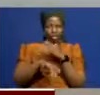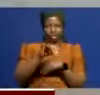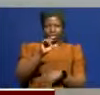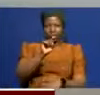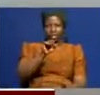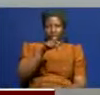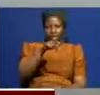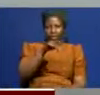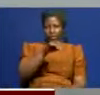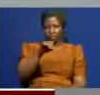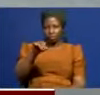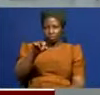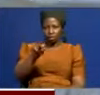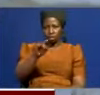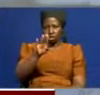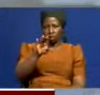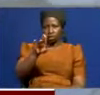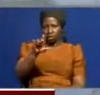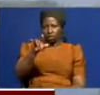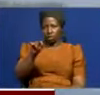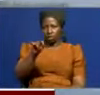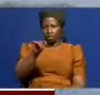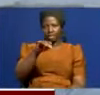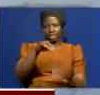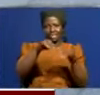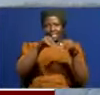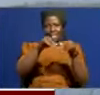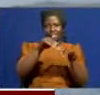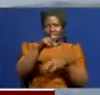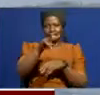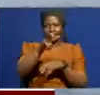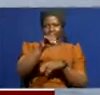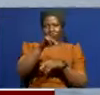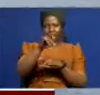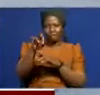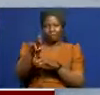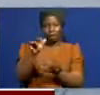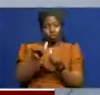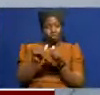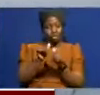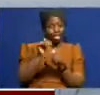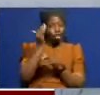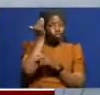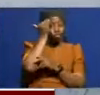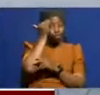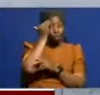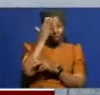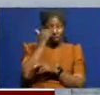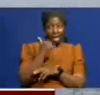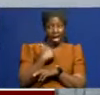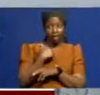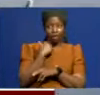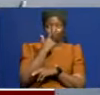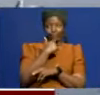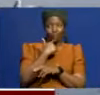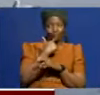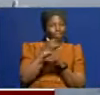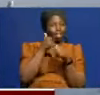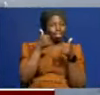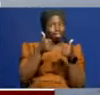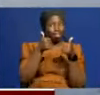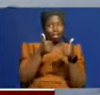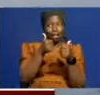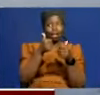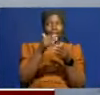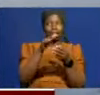Sandpipers, ndege adimu anaye julikana kwa mdomu wake wakupendeza weni umbo la kijiko